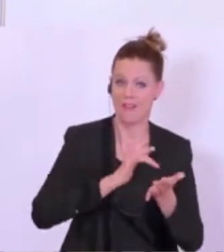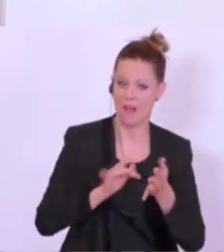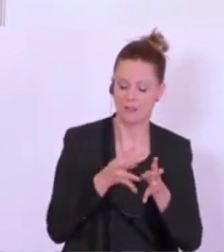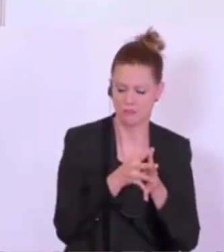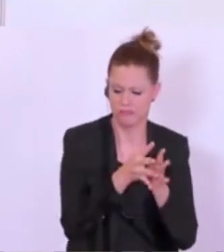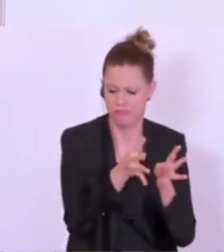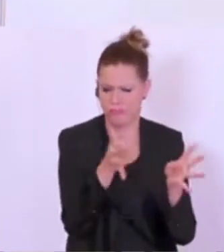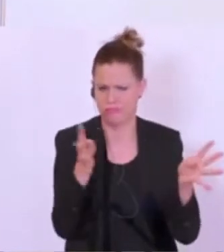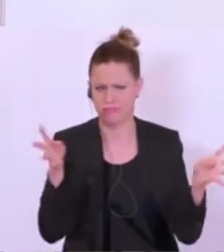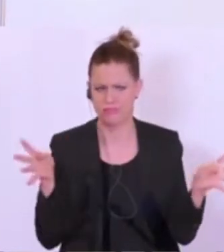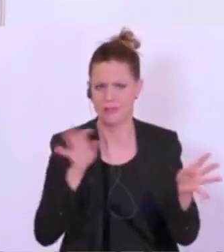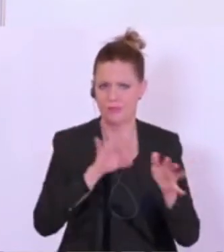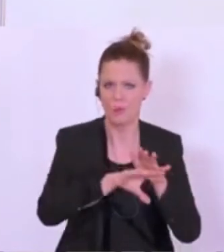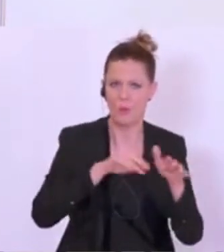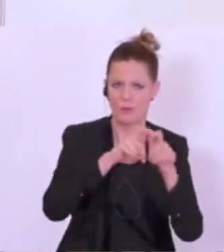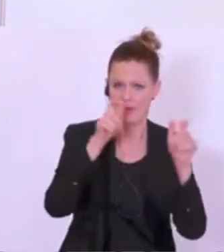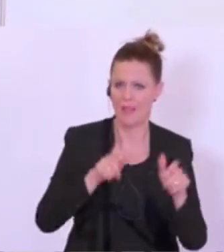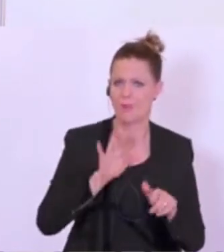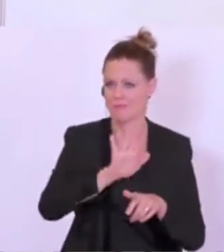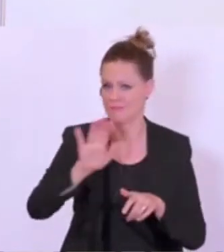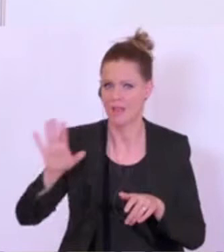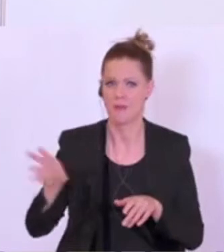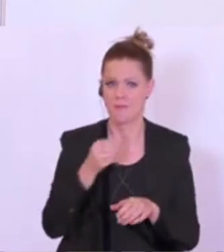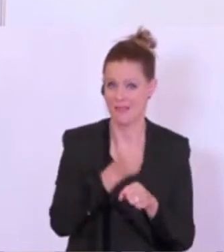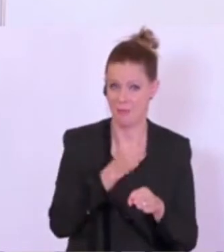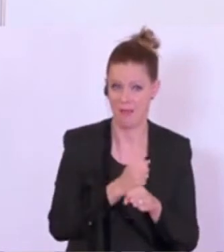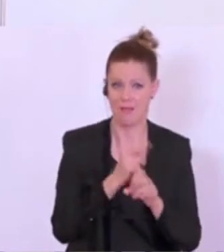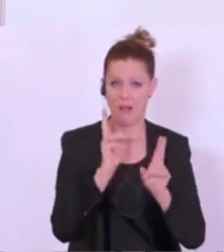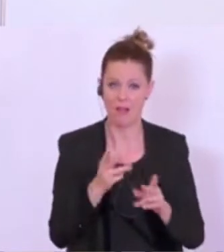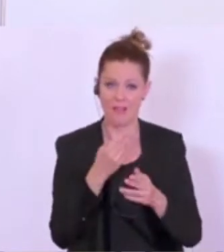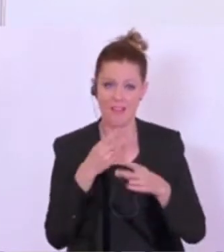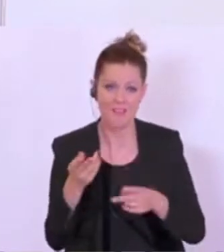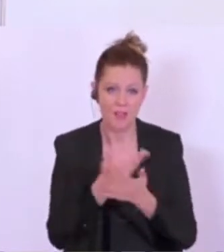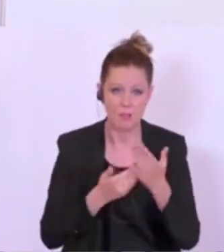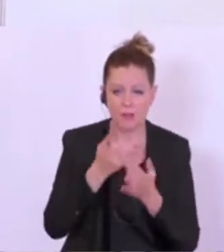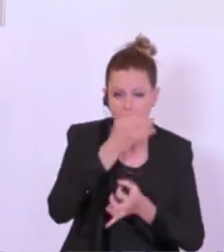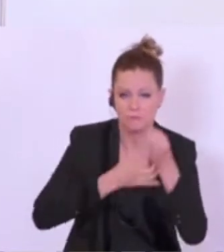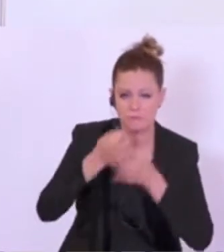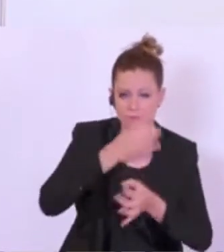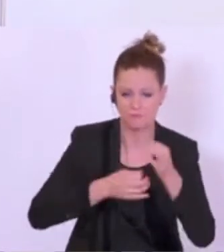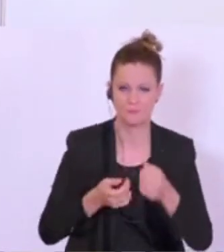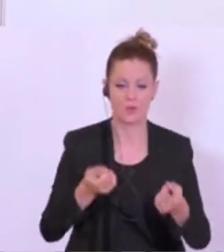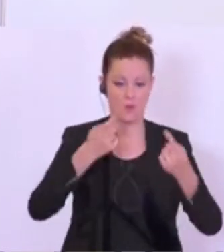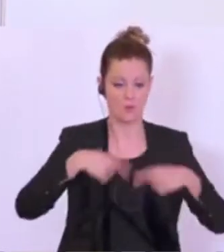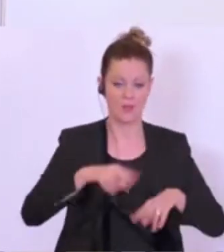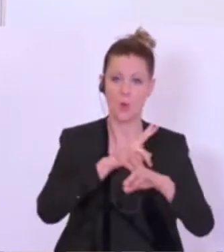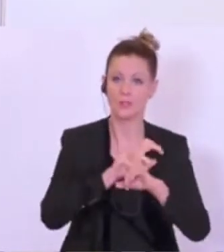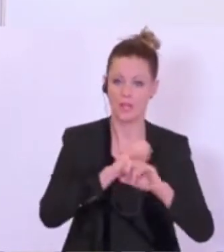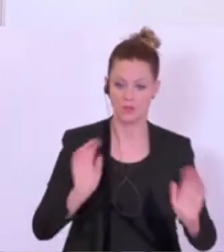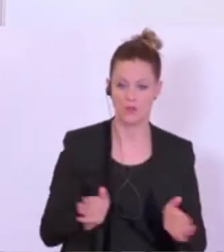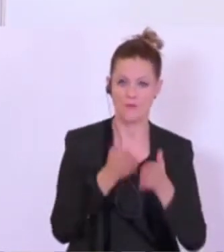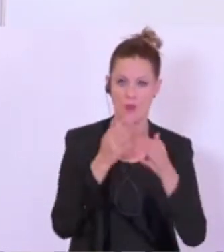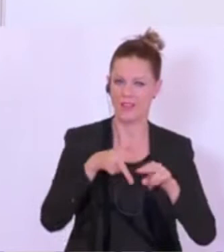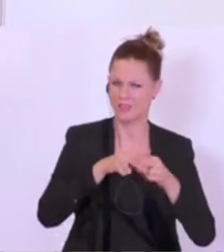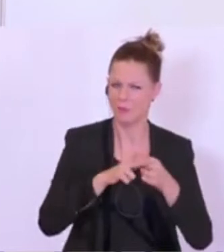Mitarbeiterinnen und Mitarbeiter, wo man sich eben weiterbilden kann, wo man sich besser informieren kann. Wir schauen uns dann die österreichischen Förderinstrumente an